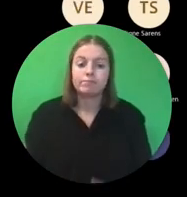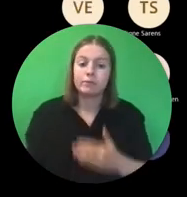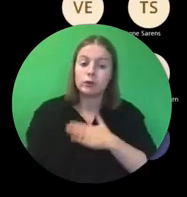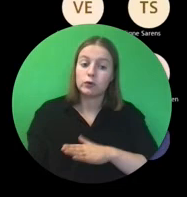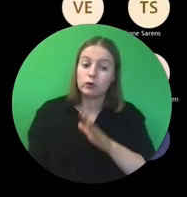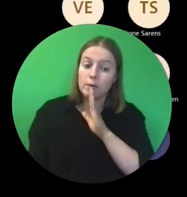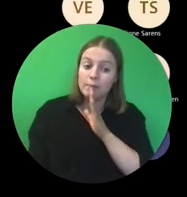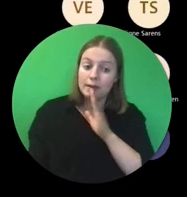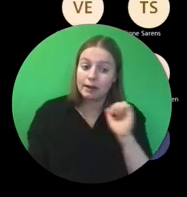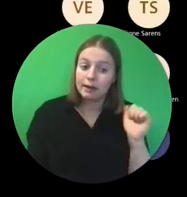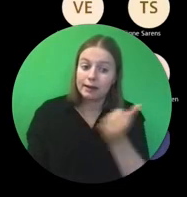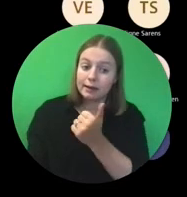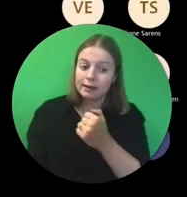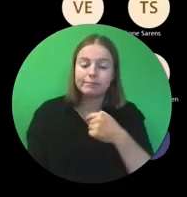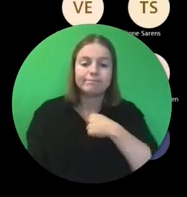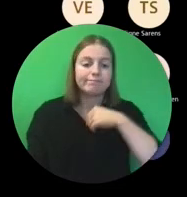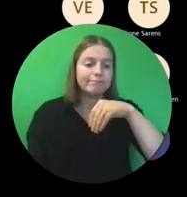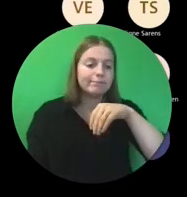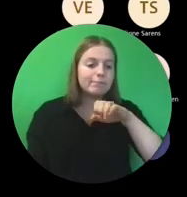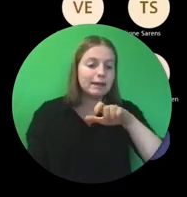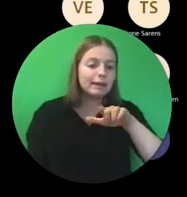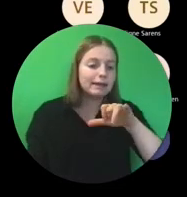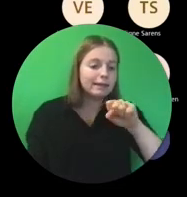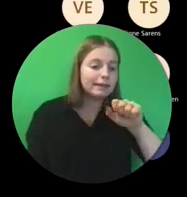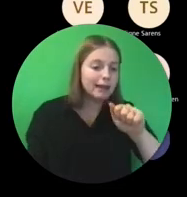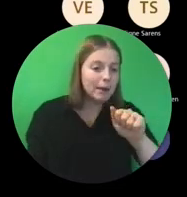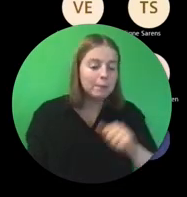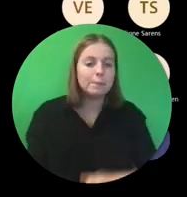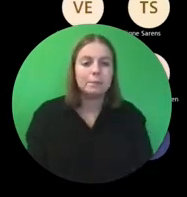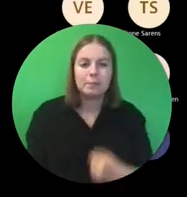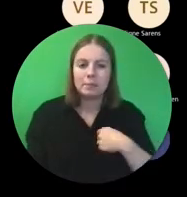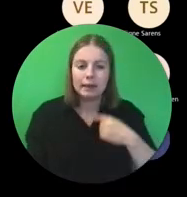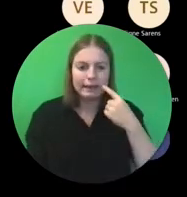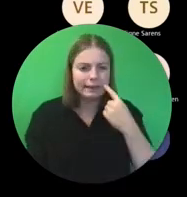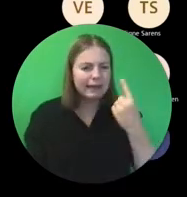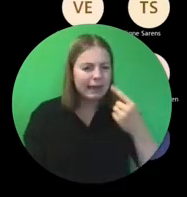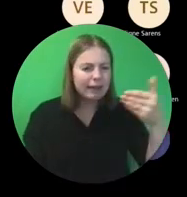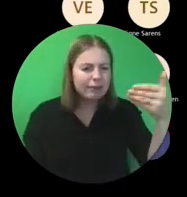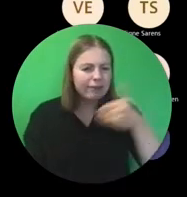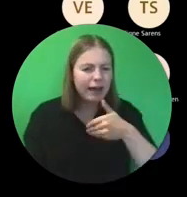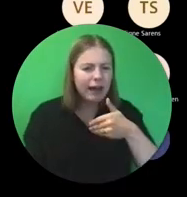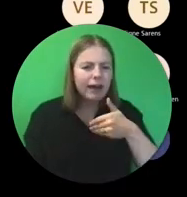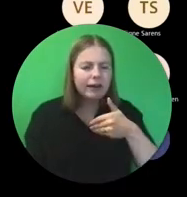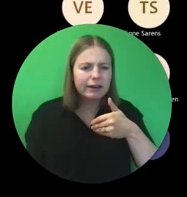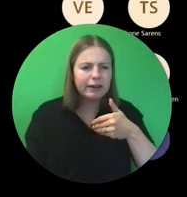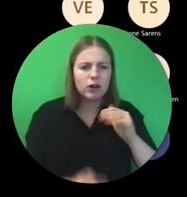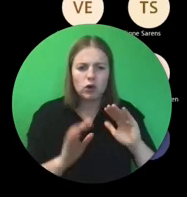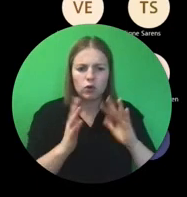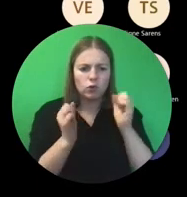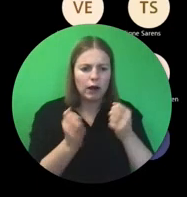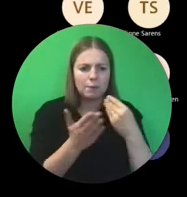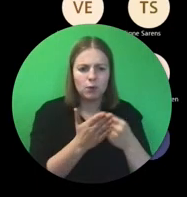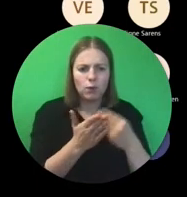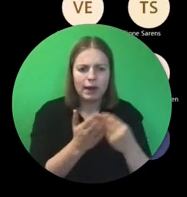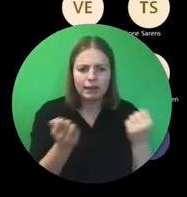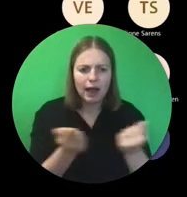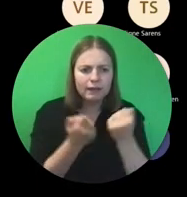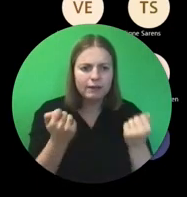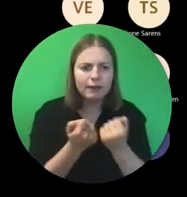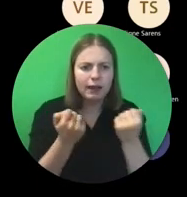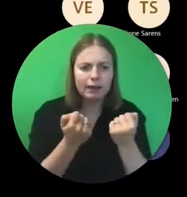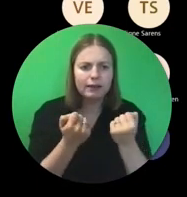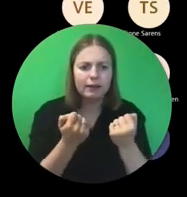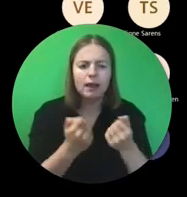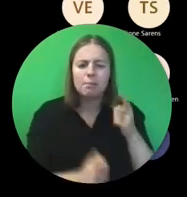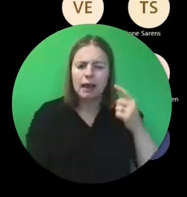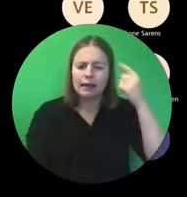Goedemiddag ook allemaal. Van mij uit. Ik ben Melissa. Ik zie dat er één vraag is binnengekomen. Hoe bewijst je de activiteiten? Maar als ik het